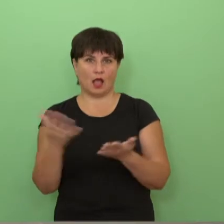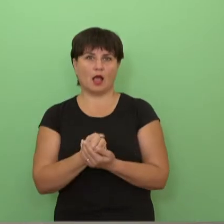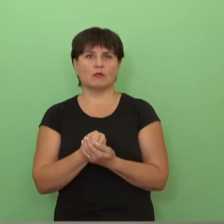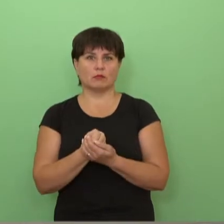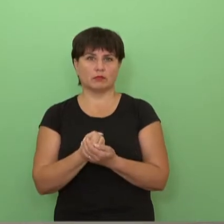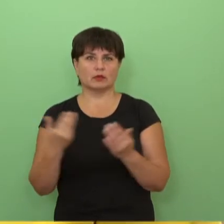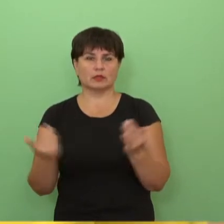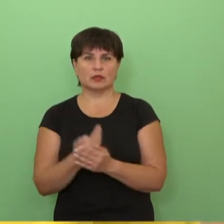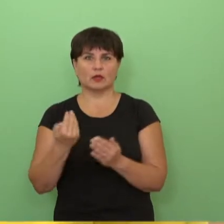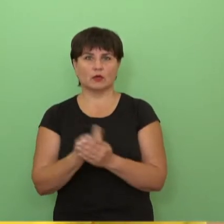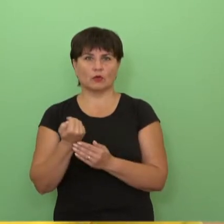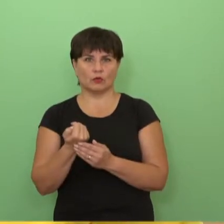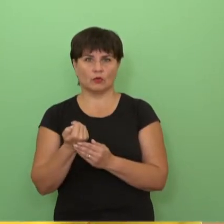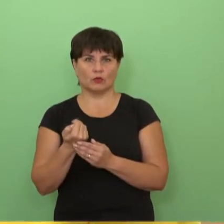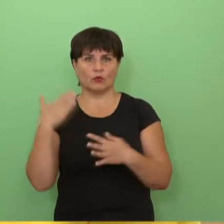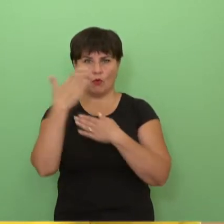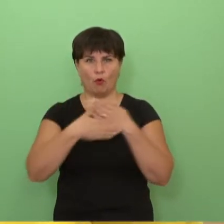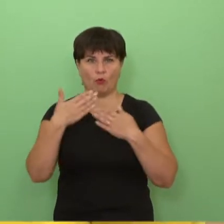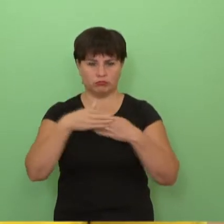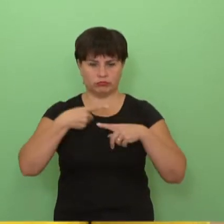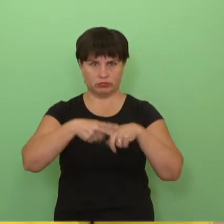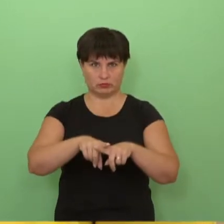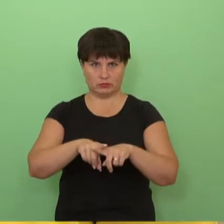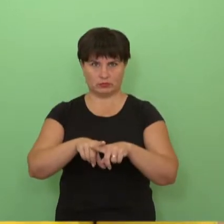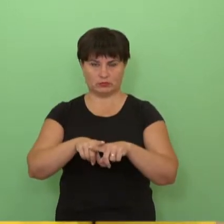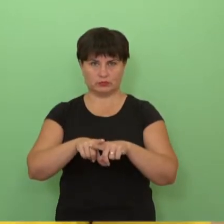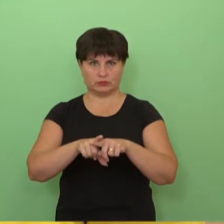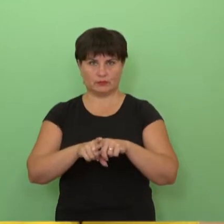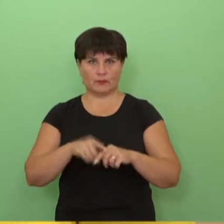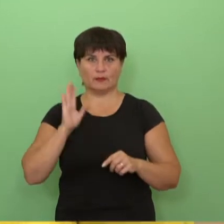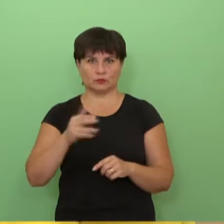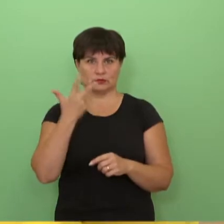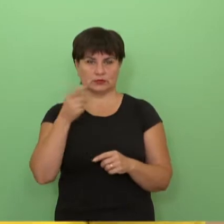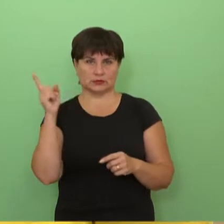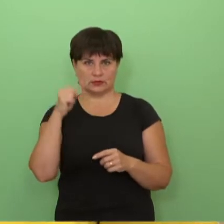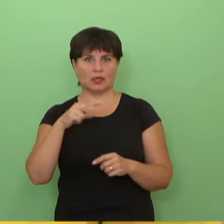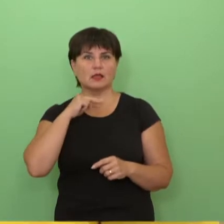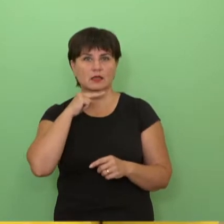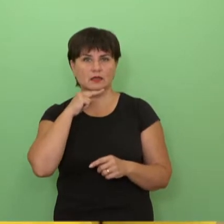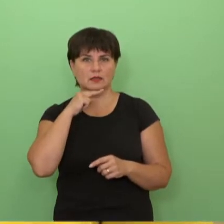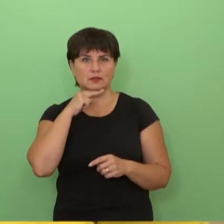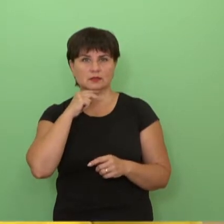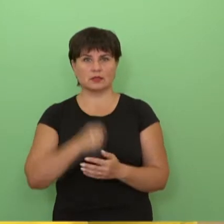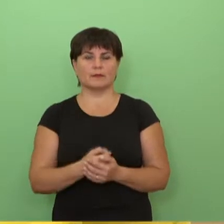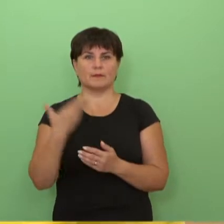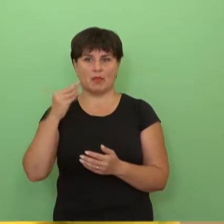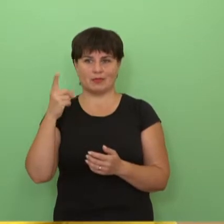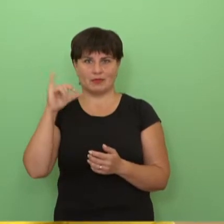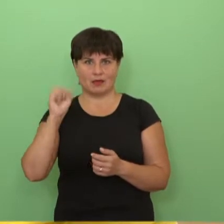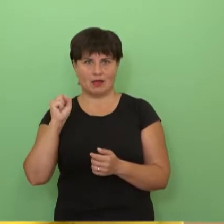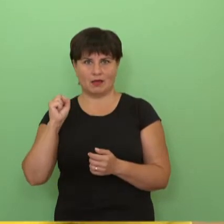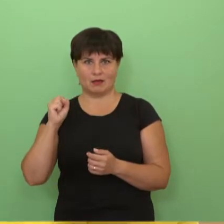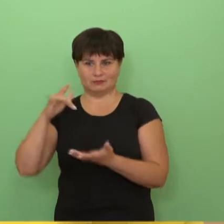remontas, tai yra didžiojo projekto, kurio metu buvo modernizuojamos mokyklos patalpos paskutiniai darbai.